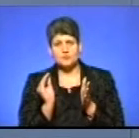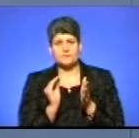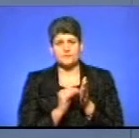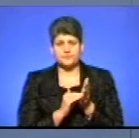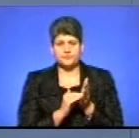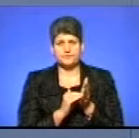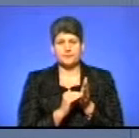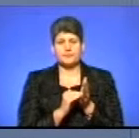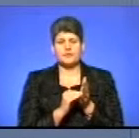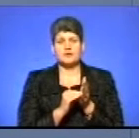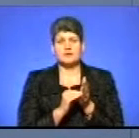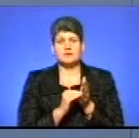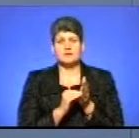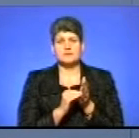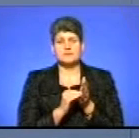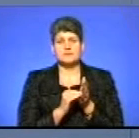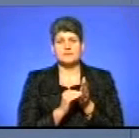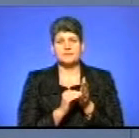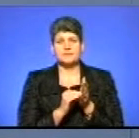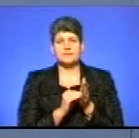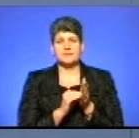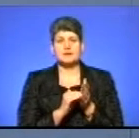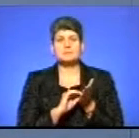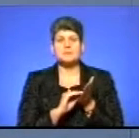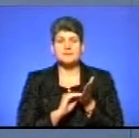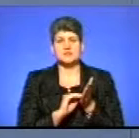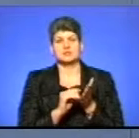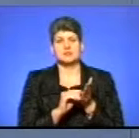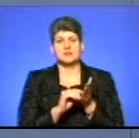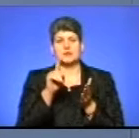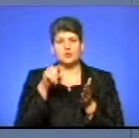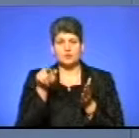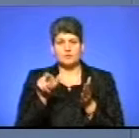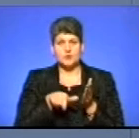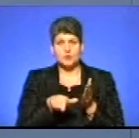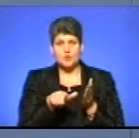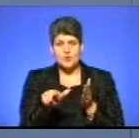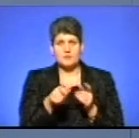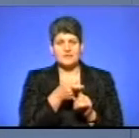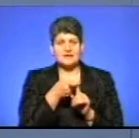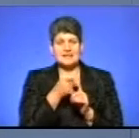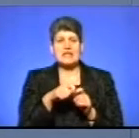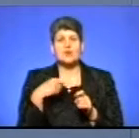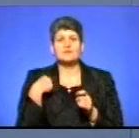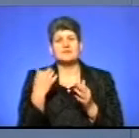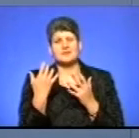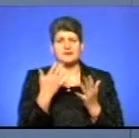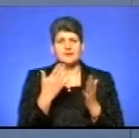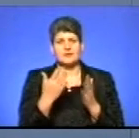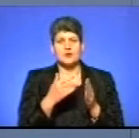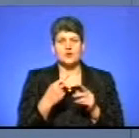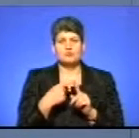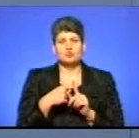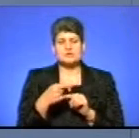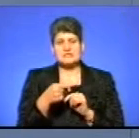прилад, встановлюють відповідну ділянку дороги, в прив'язку до кілометра, плюс-мінус там в